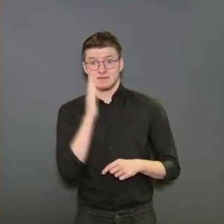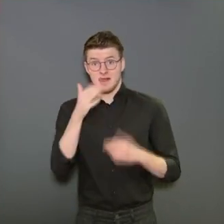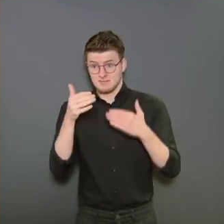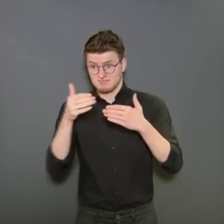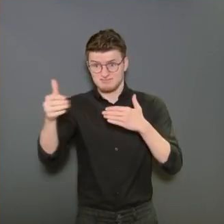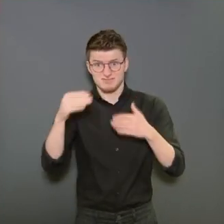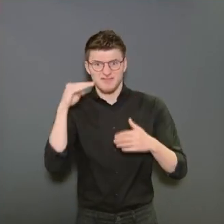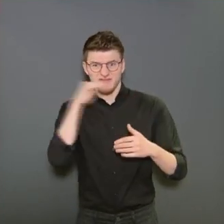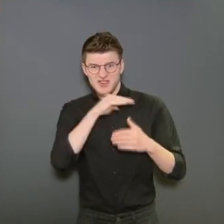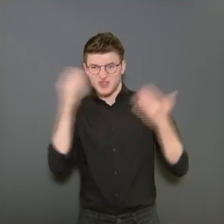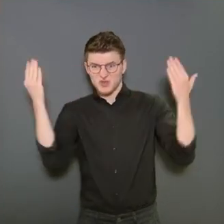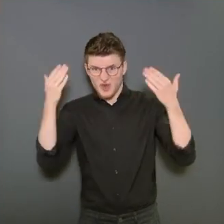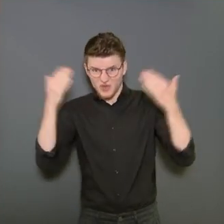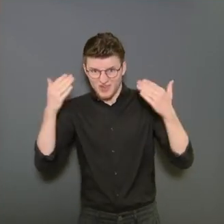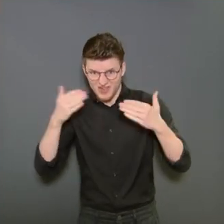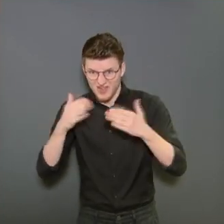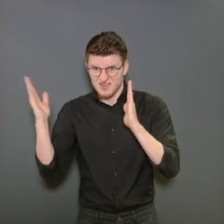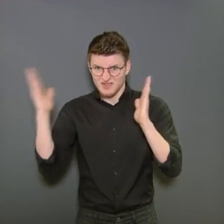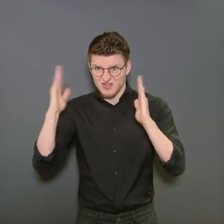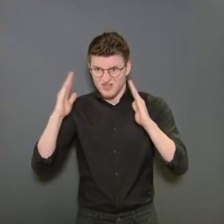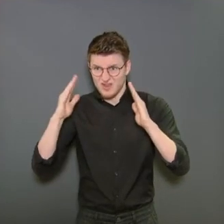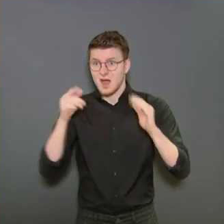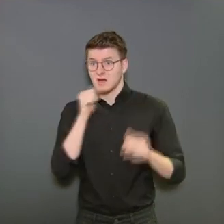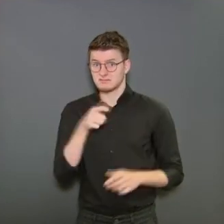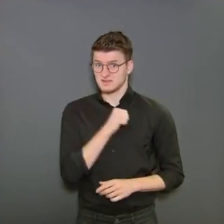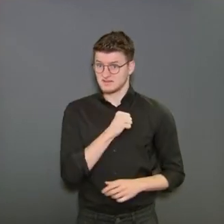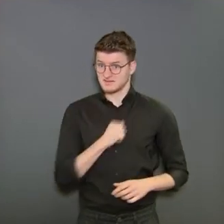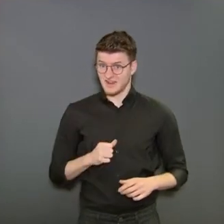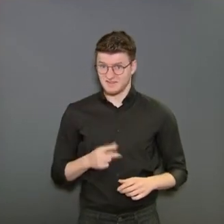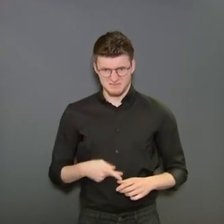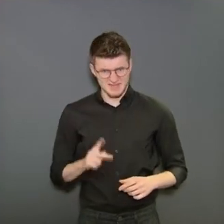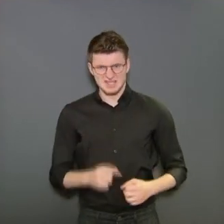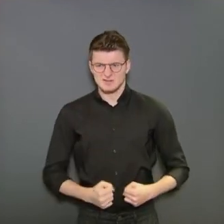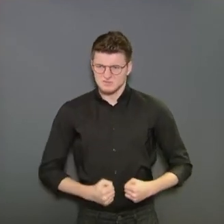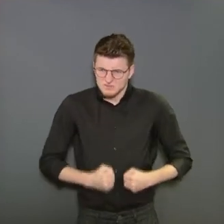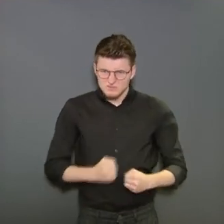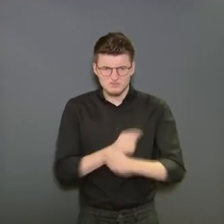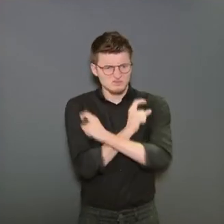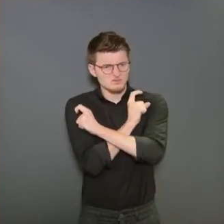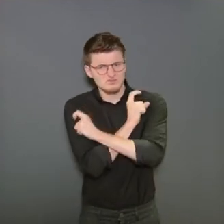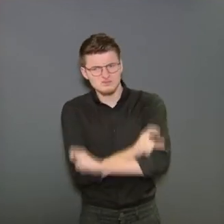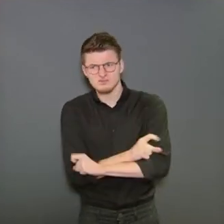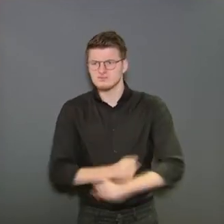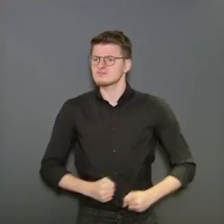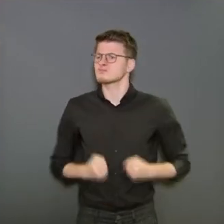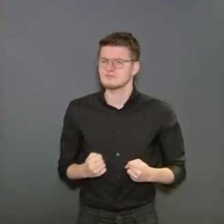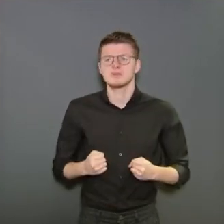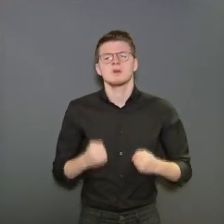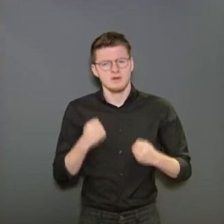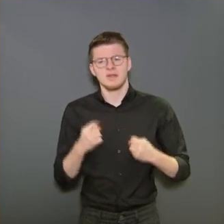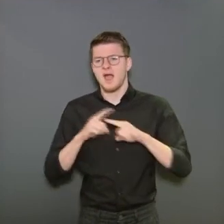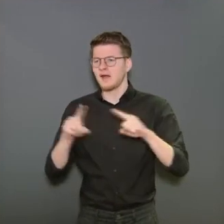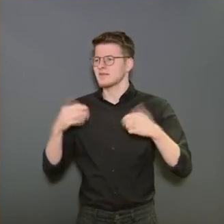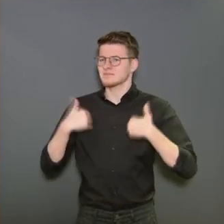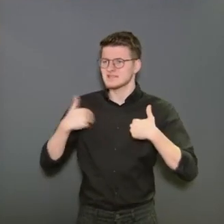nouveau s'absombrir. Et même si vous-même vous êtes suffisamment fort, vous devez savoir que votre épaule peut